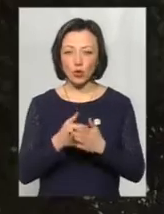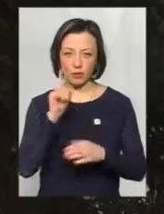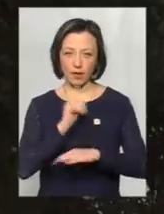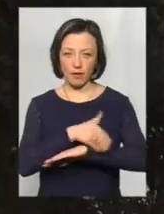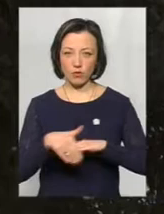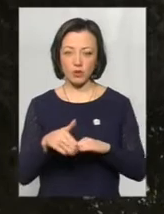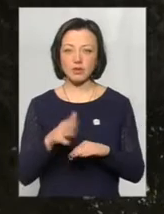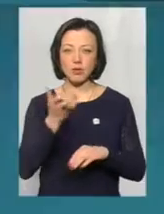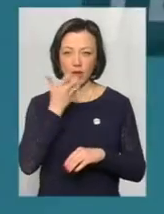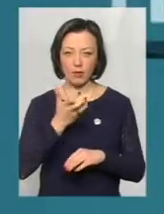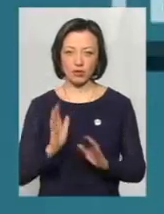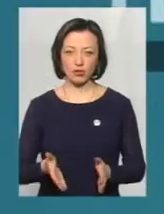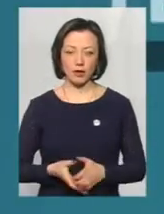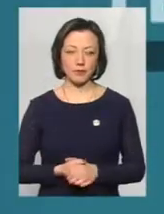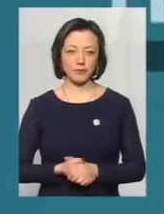на дворі не потепліше.